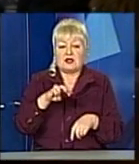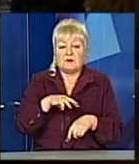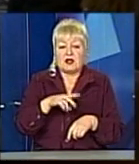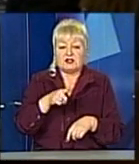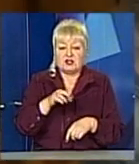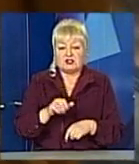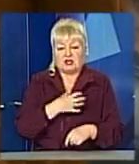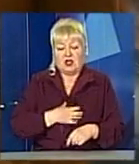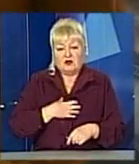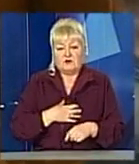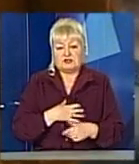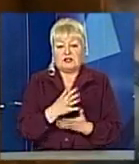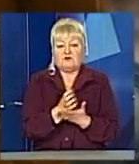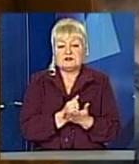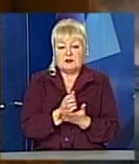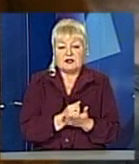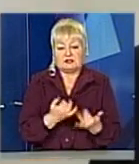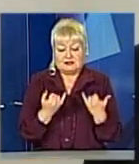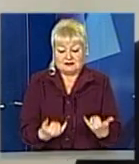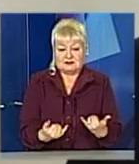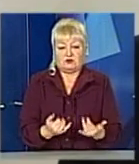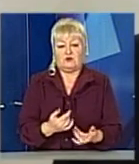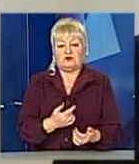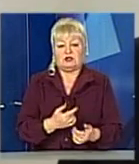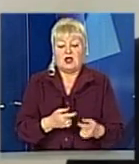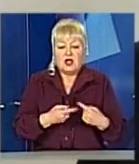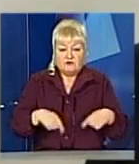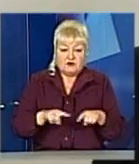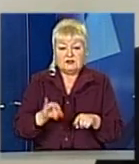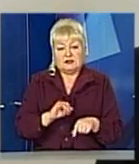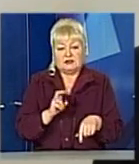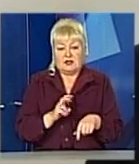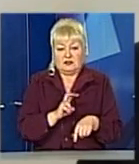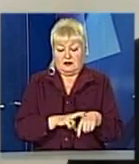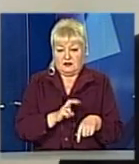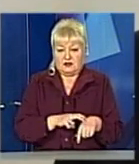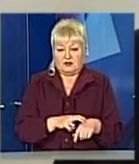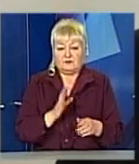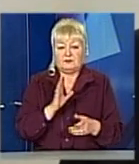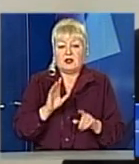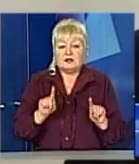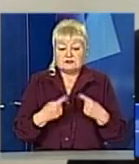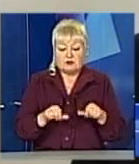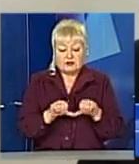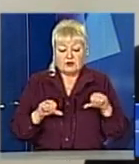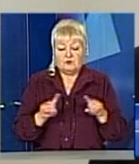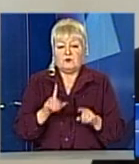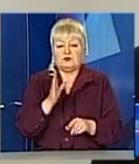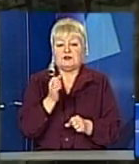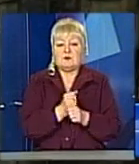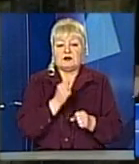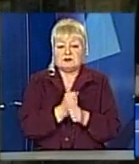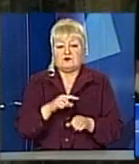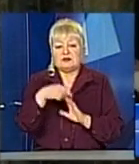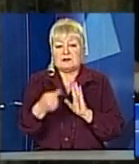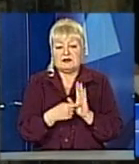вкрай важливо зберегти існуючі кардіовідділення та медперсонал лікарні. Створити комісію, яка буде напрацьовувати оці питання, які